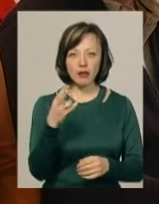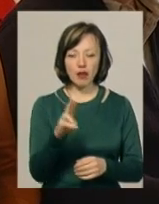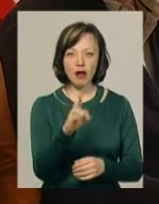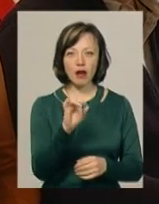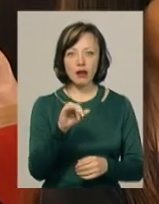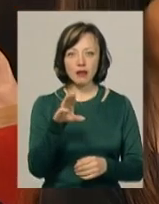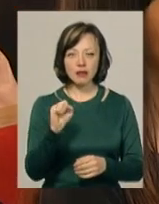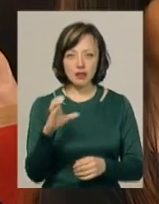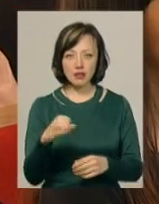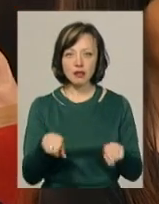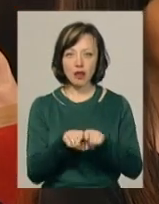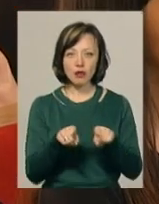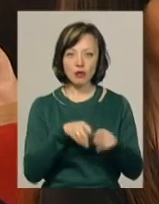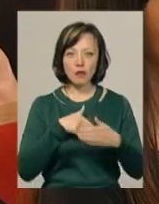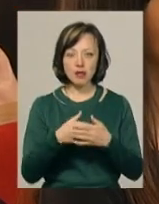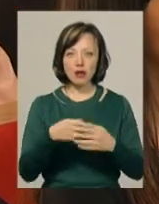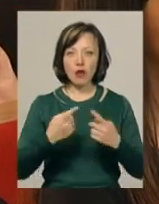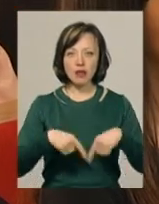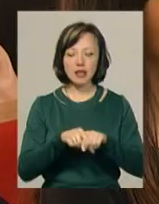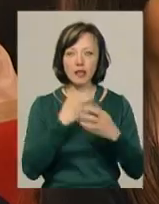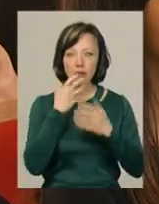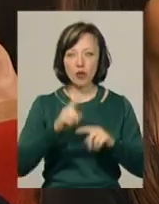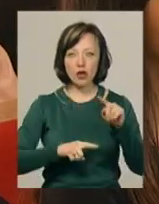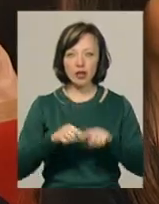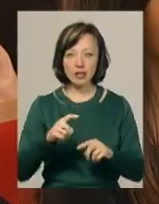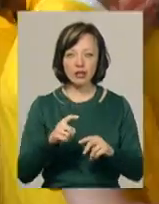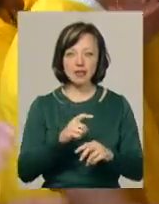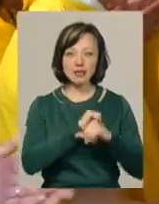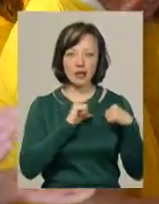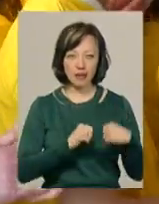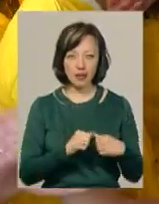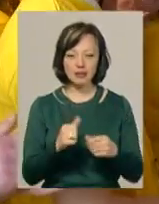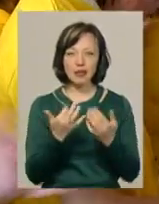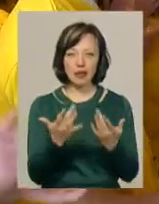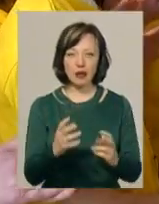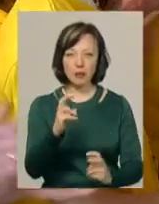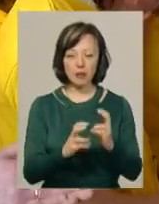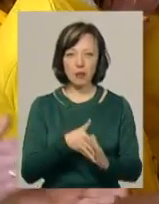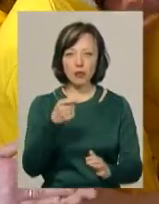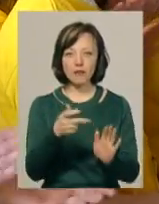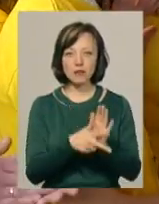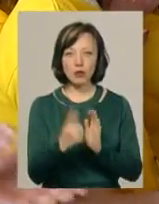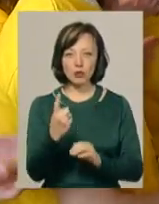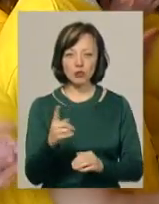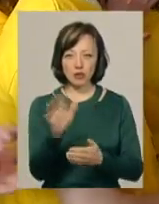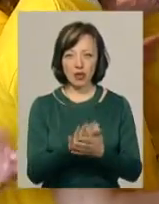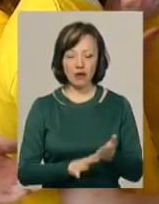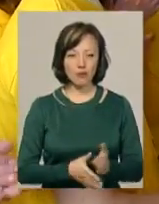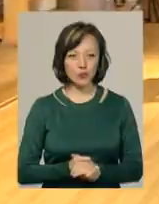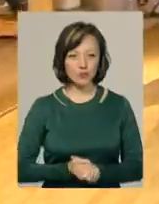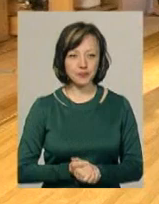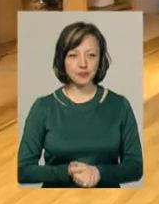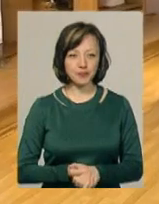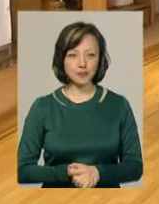громадська організація «Теплорідних сердець» та кілька підприємств області. Усього на конкурс було подано 81 заявку. Тетяна